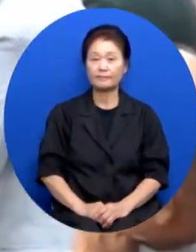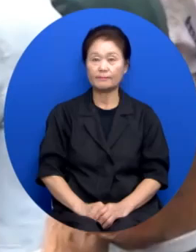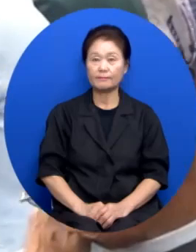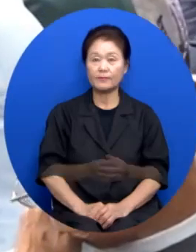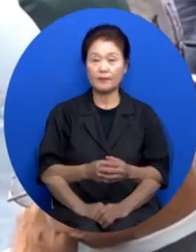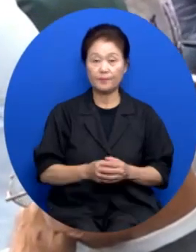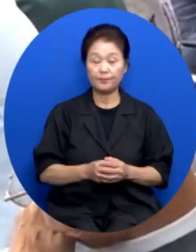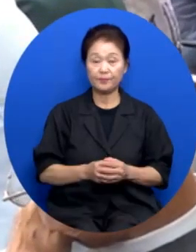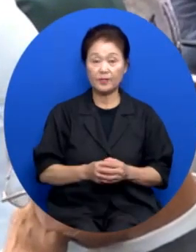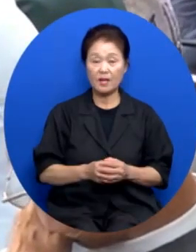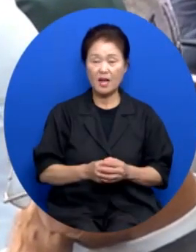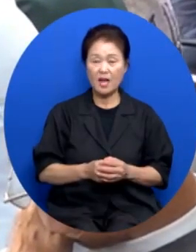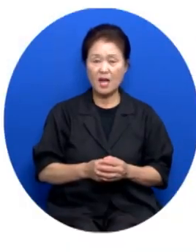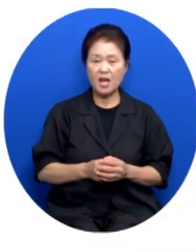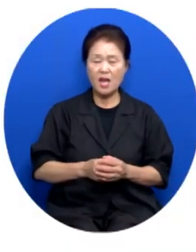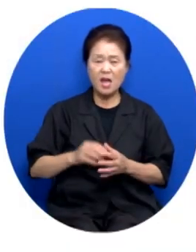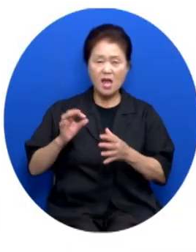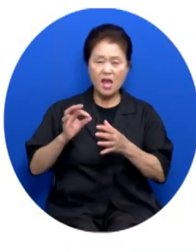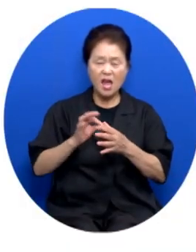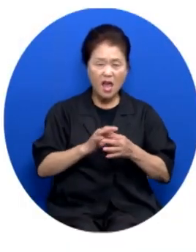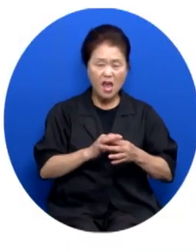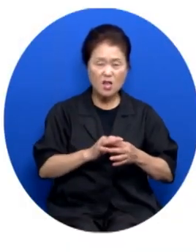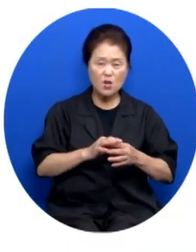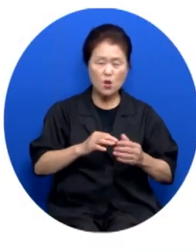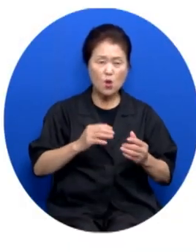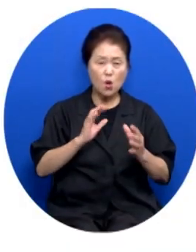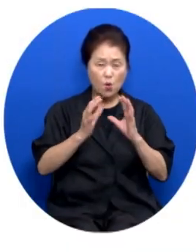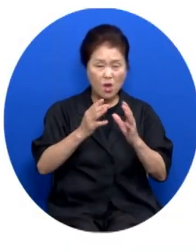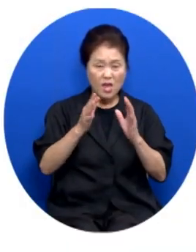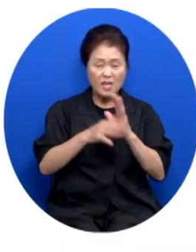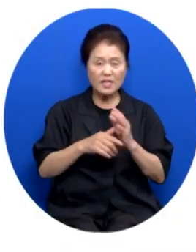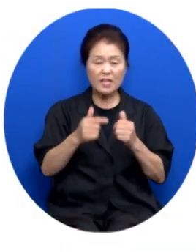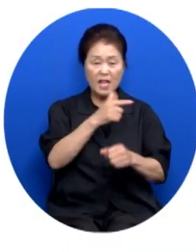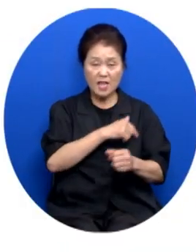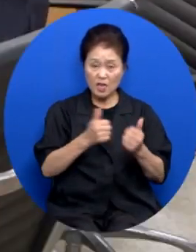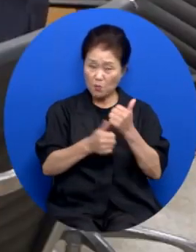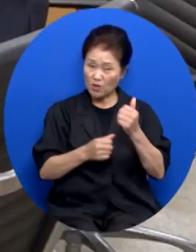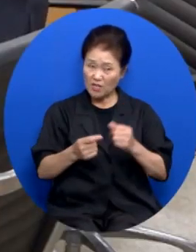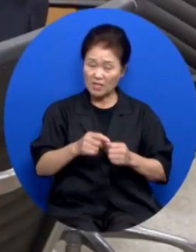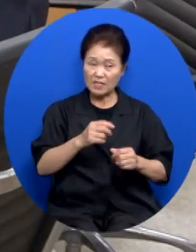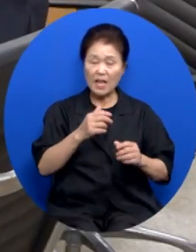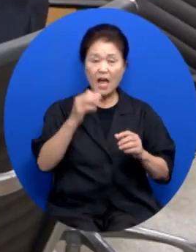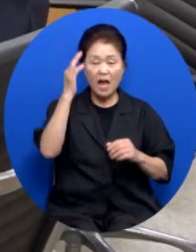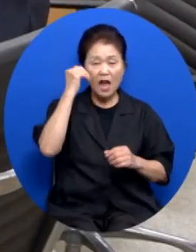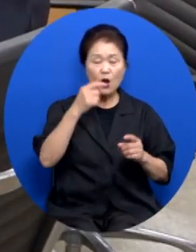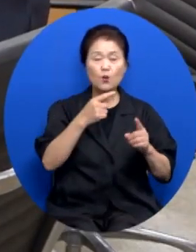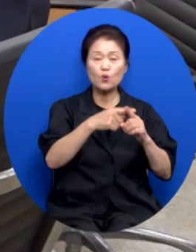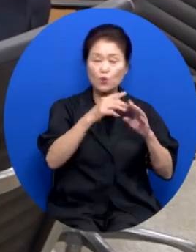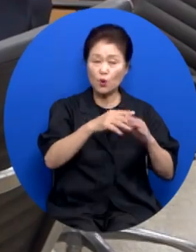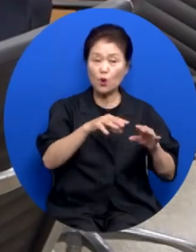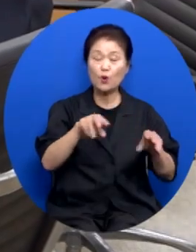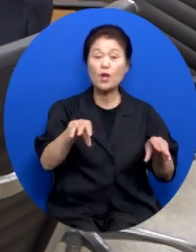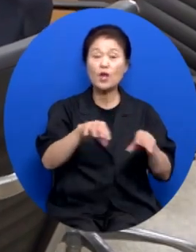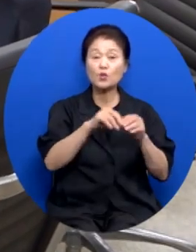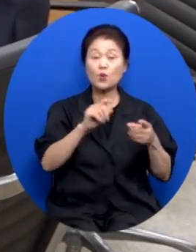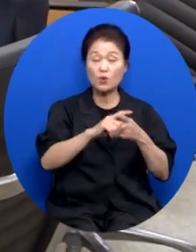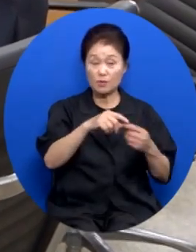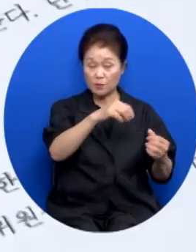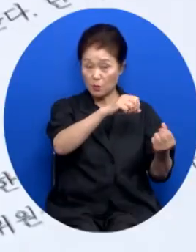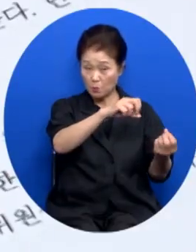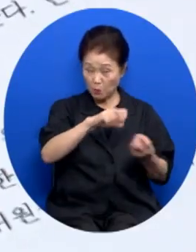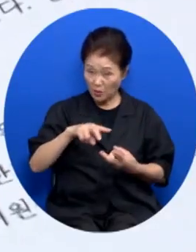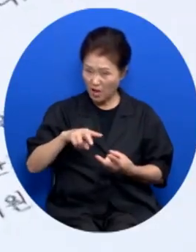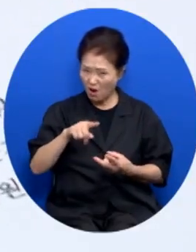시종일관 격앙된 분위기 속에서 열린 회의에서 임원들은 한교총이 보낸 합의문에 대해 너무 예의가 없고 통합